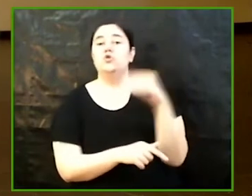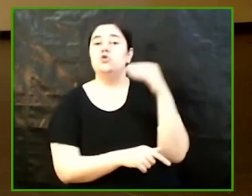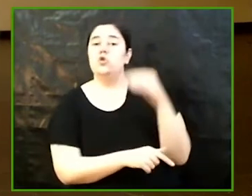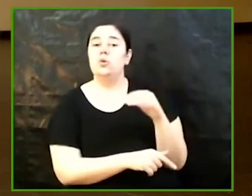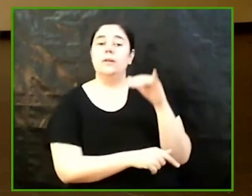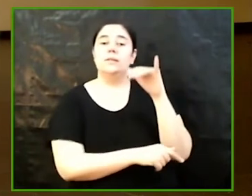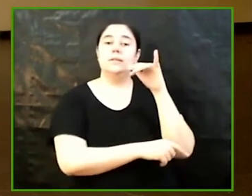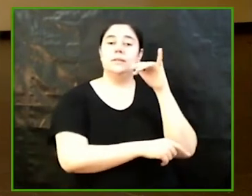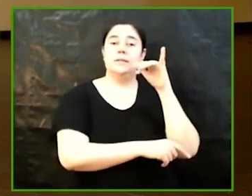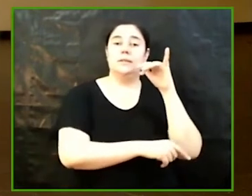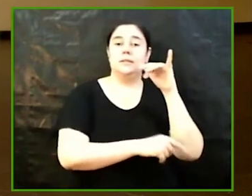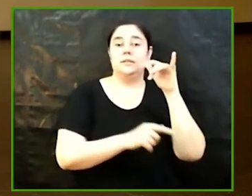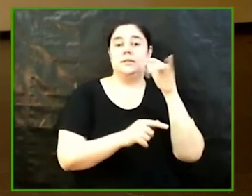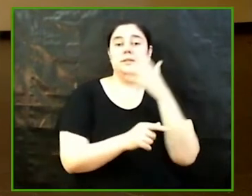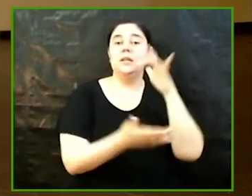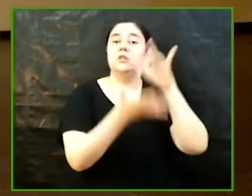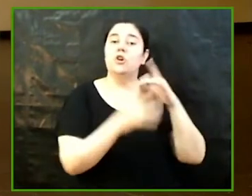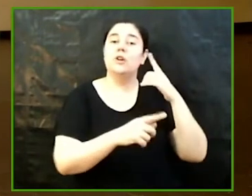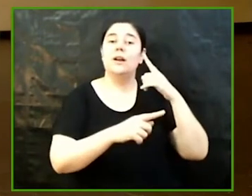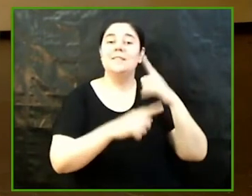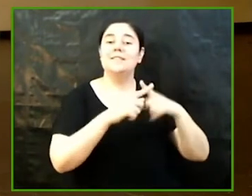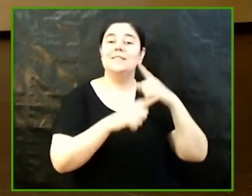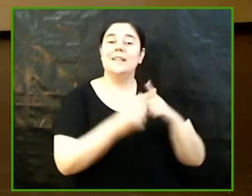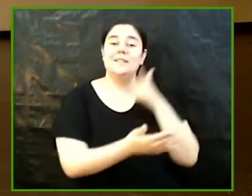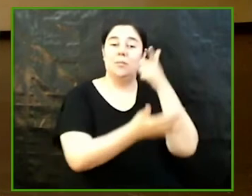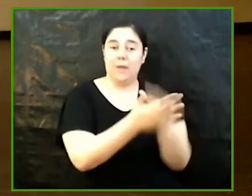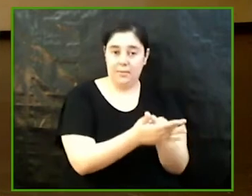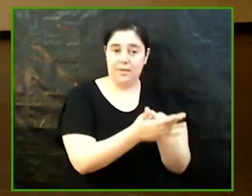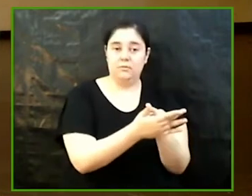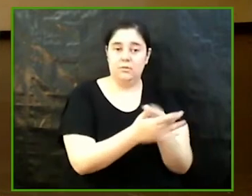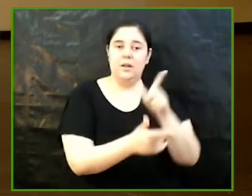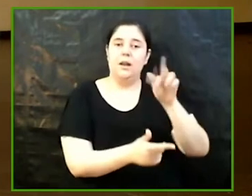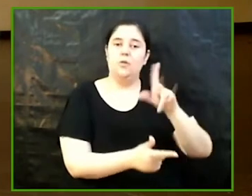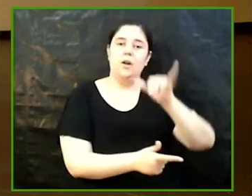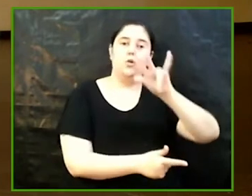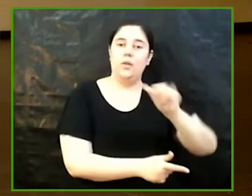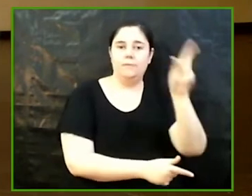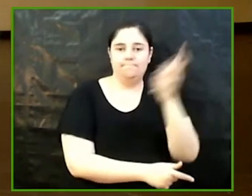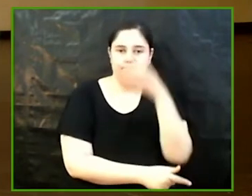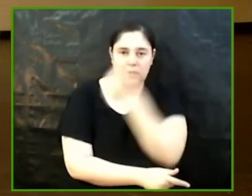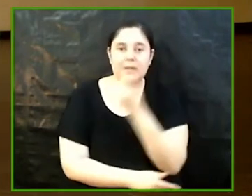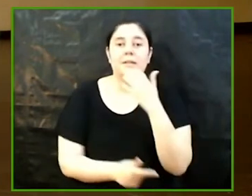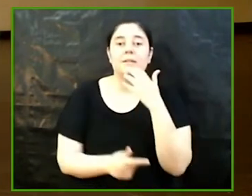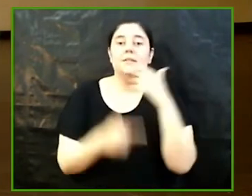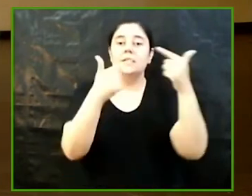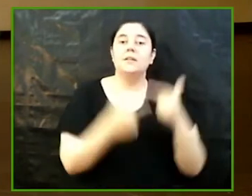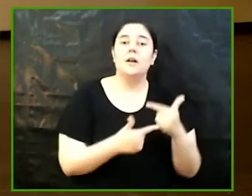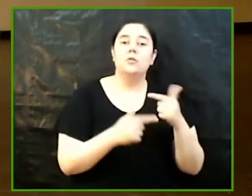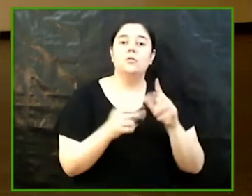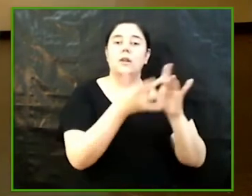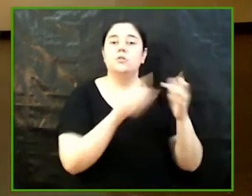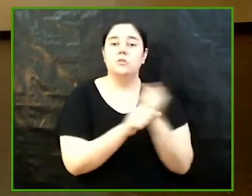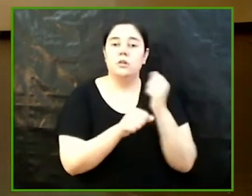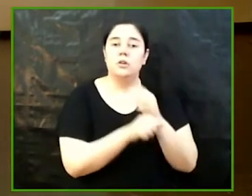tutora en carna Bodelón González excusa l'assistència del grau en relacions laborals Iolanda Salomón Salas